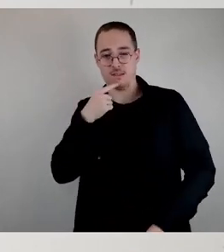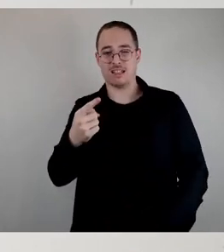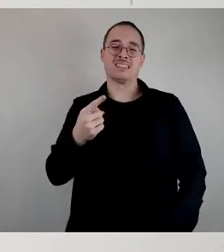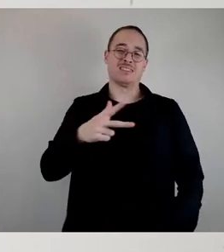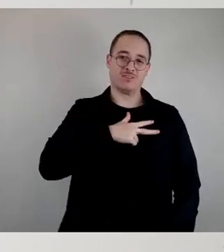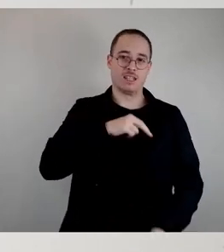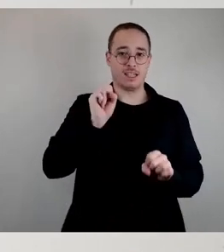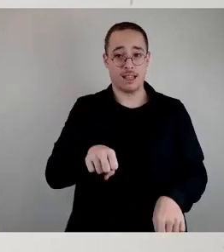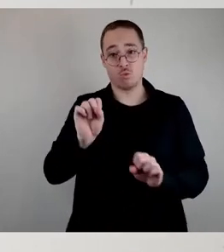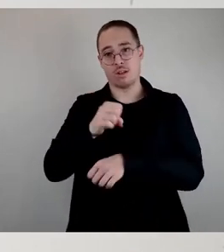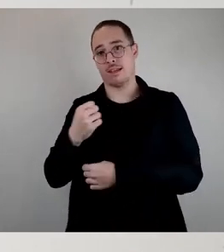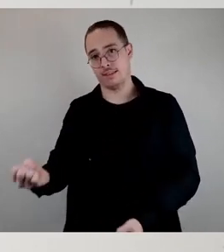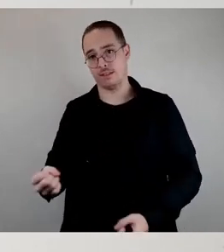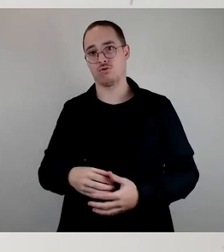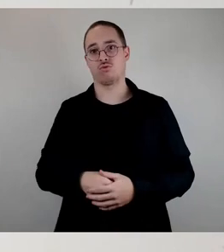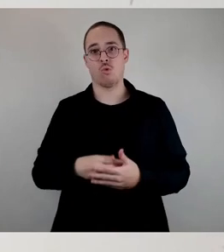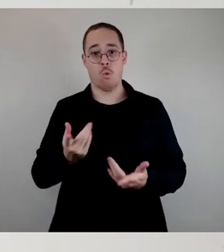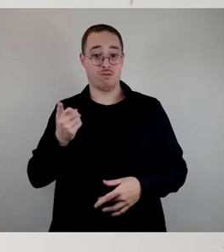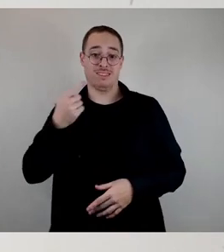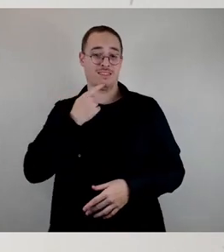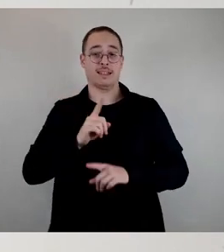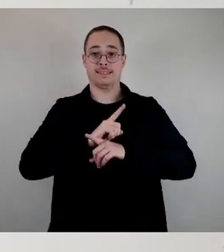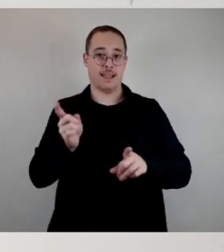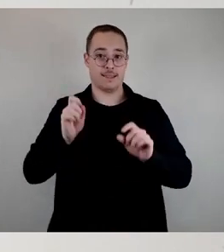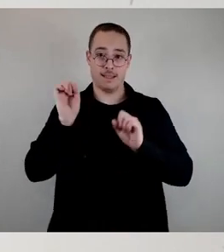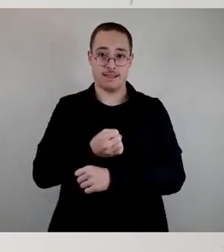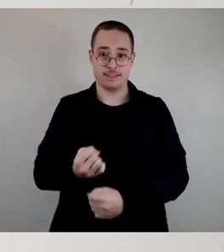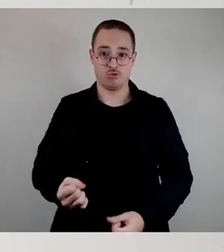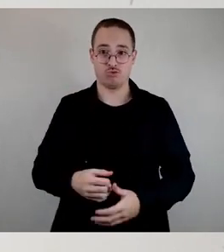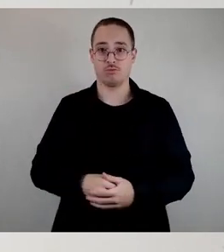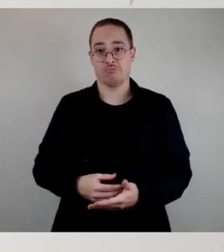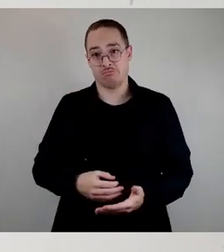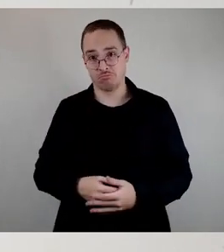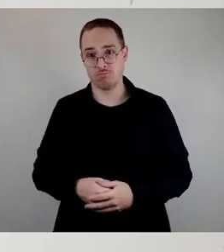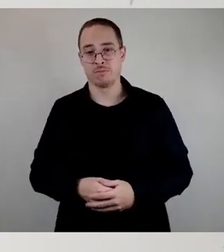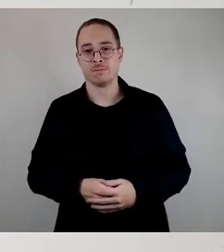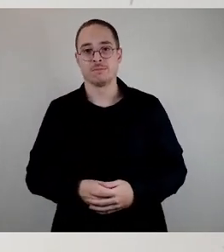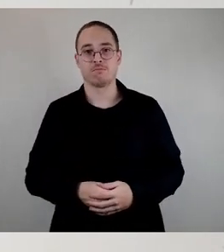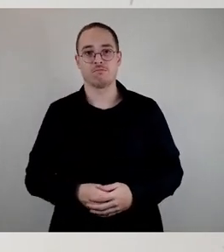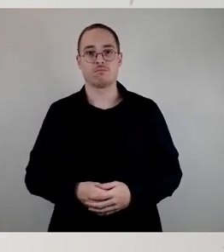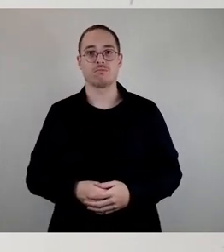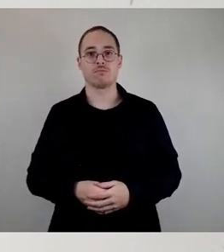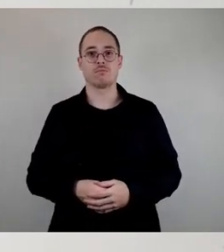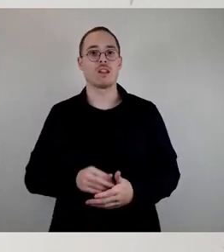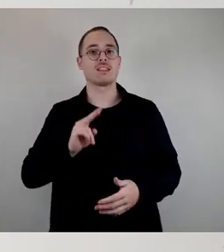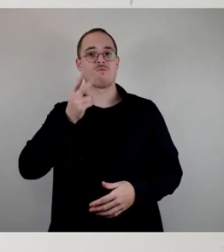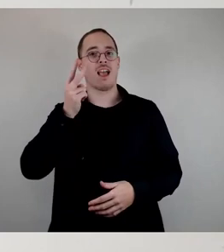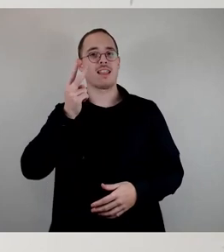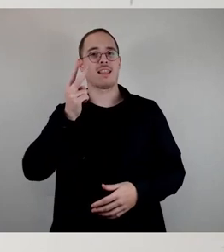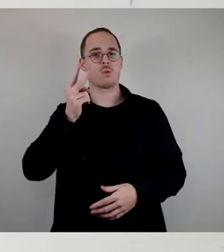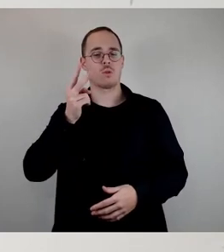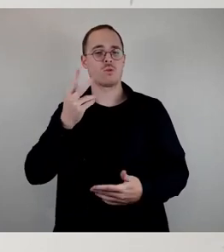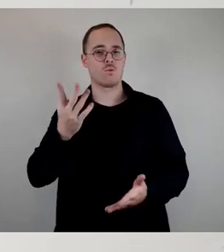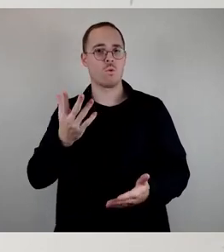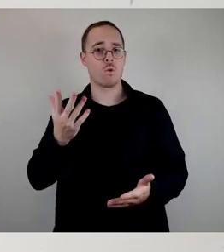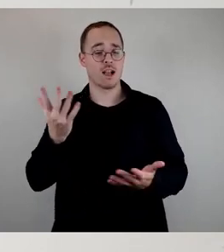sich auf so einem Weg begibt. So, und zweite Sache, glaube ich, das war ja auch in den Wortbeiträgen gekommen, wir sind, glaube ich, auf